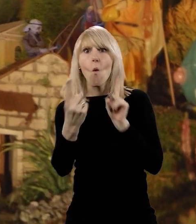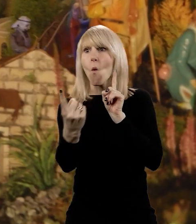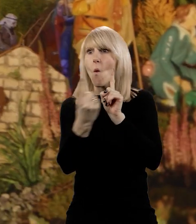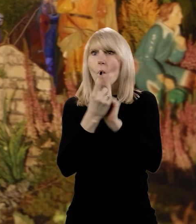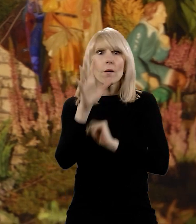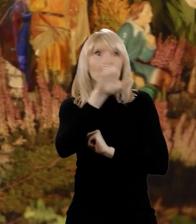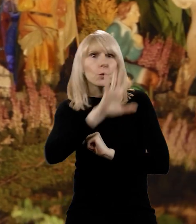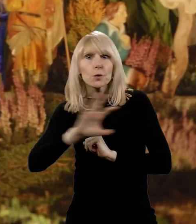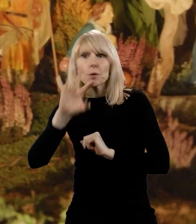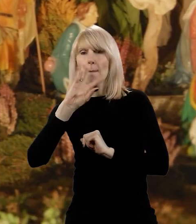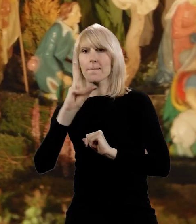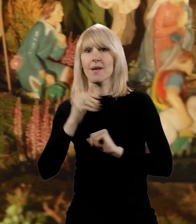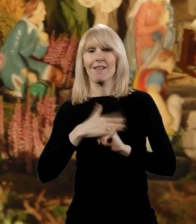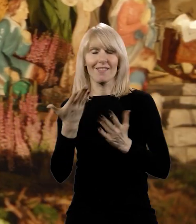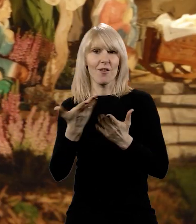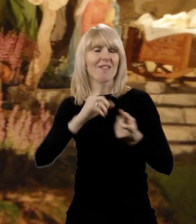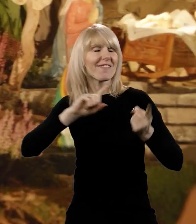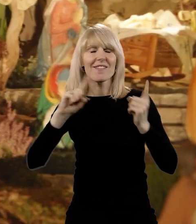szopka co roku zmienia swój wygląd.